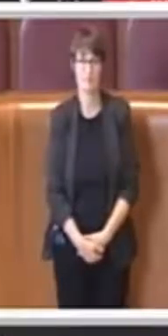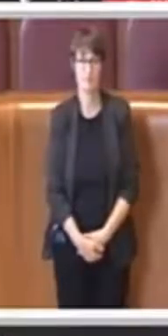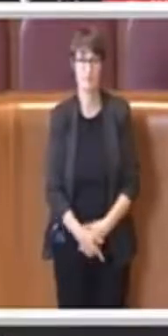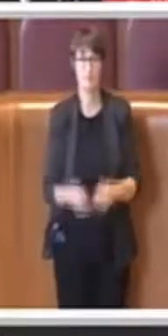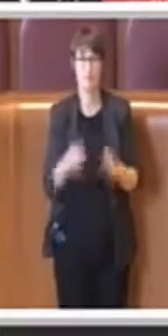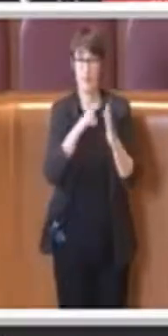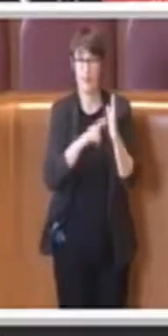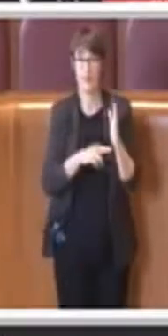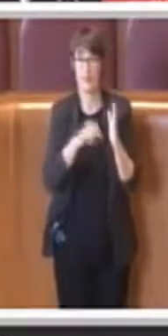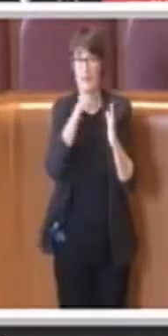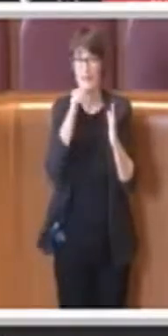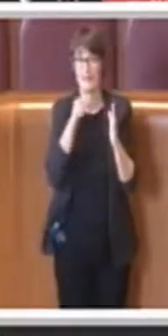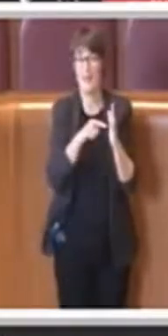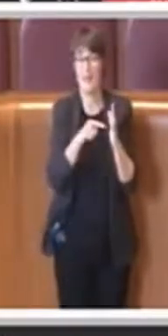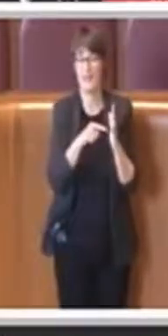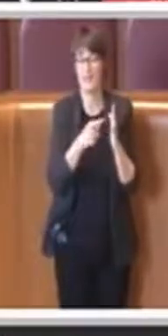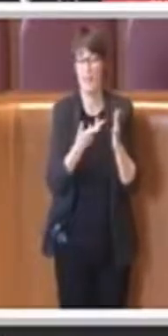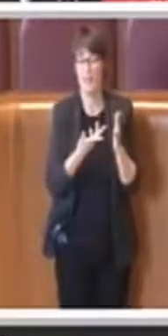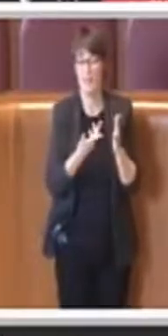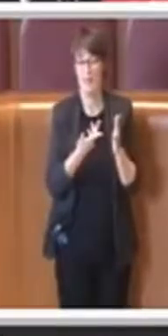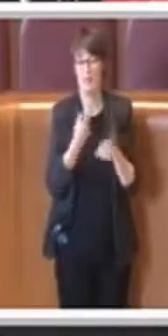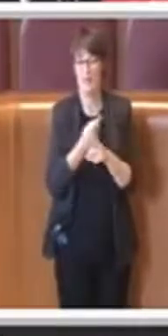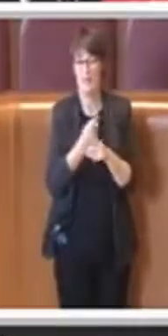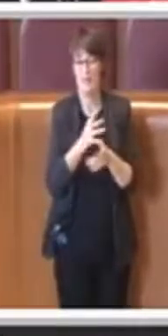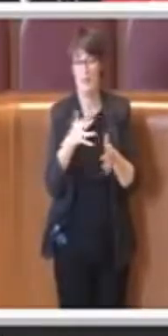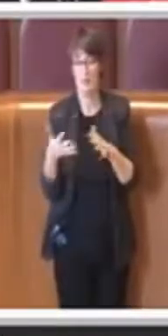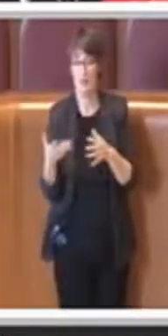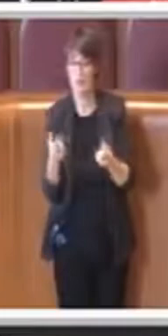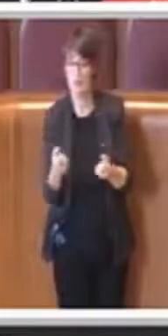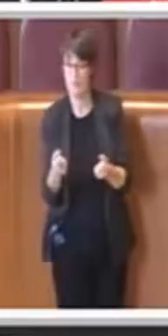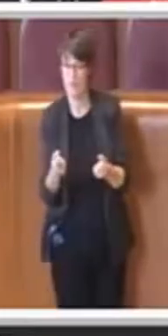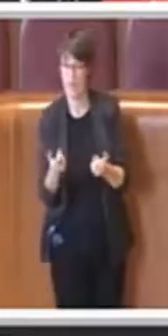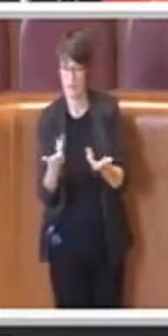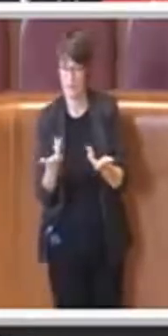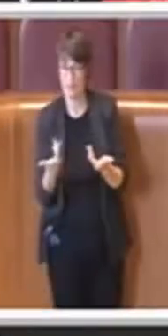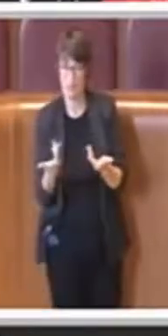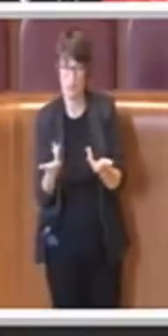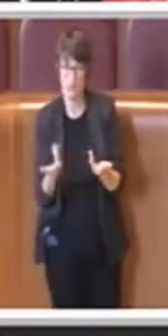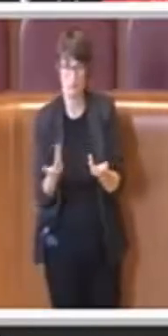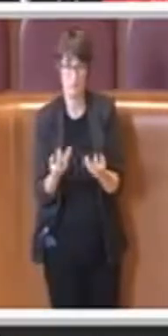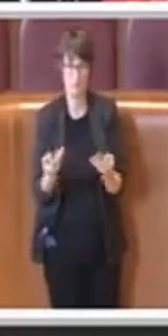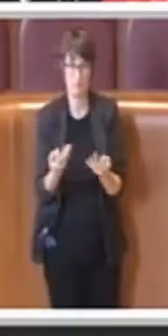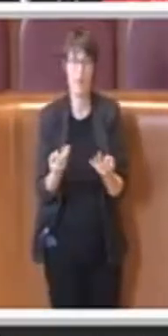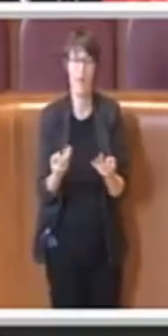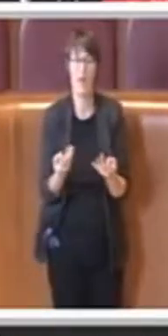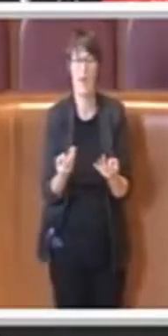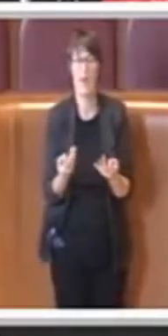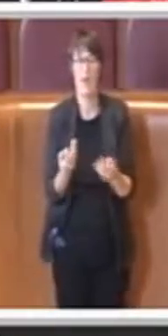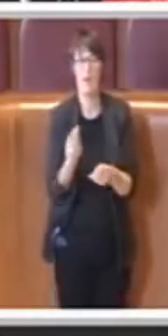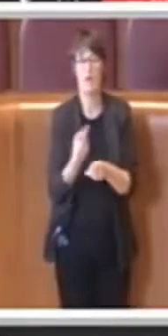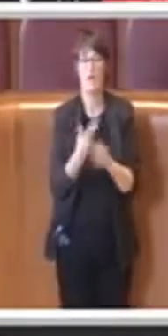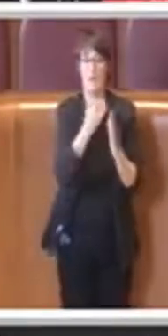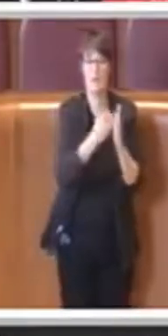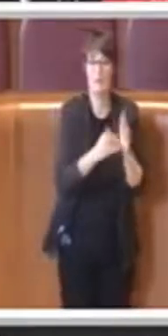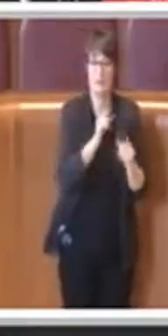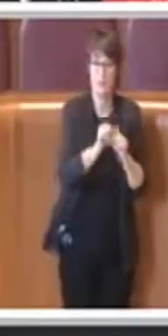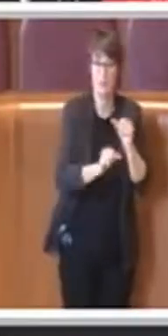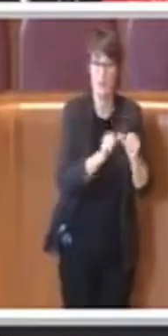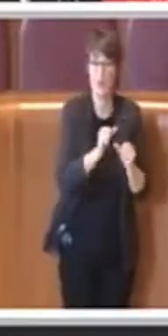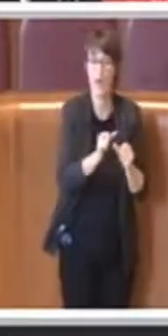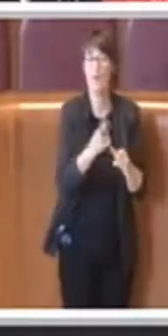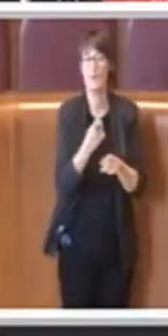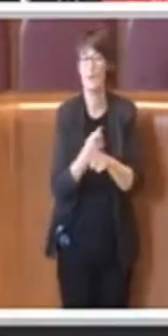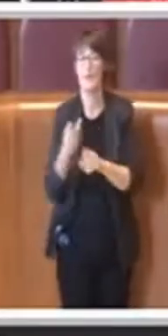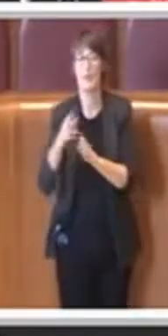consentire una sua piena attuazione, era sempre necessario quindi in parallelo modificare questo regolamento. L